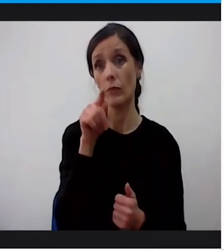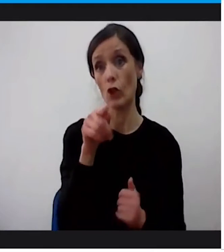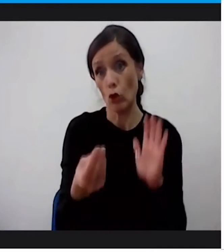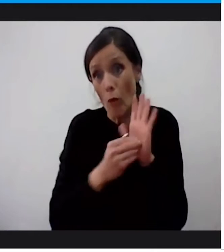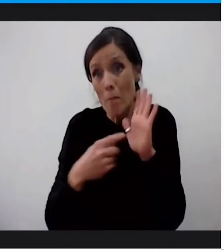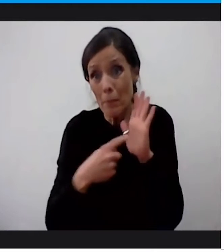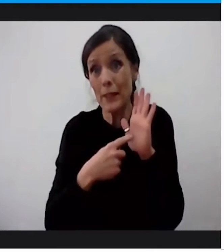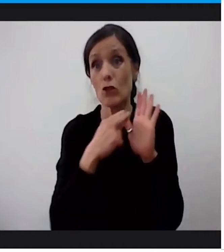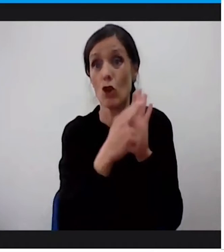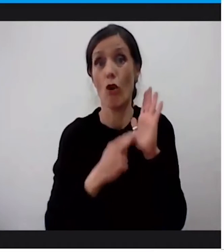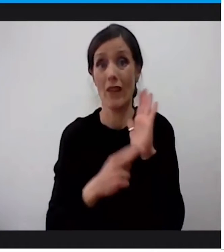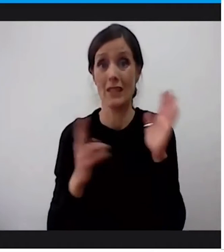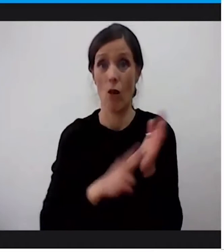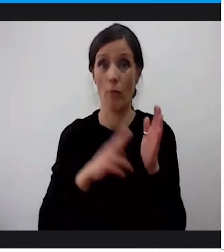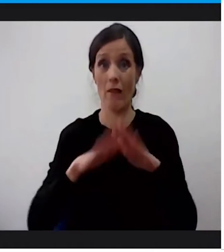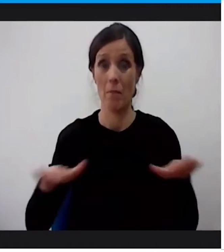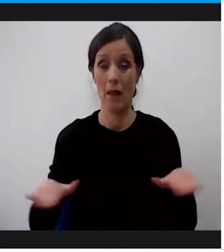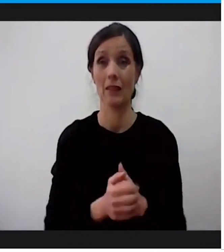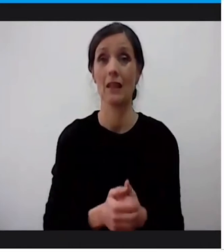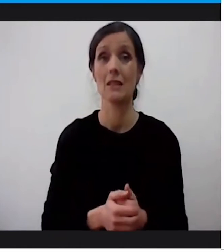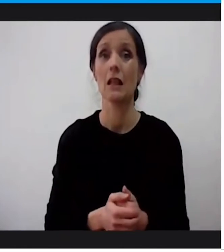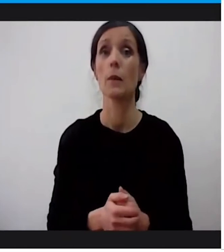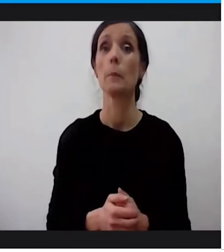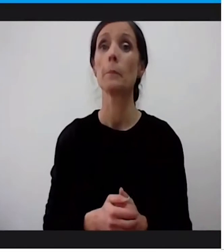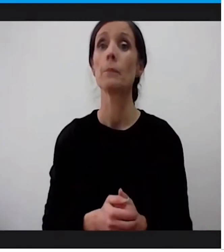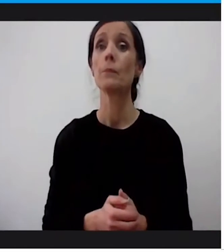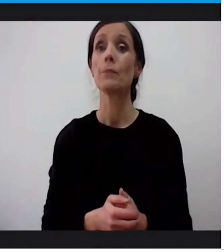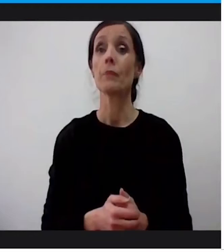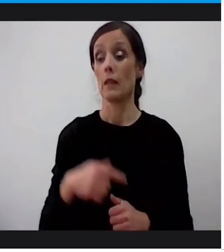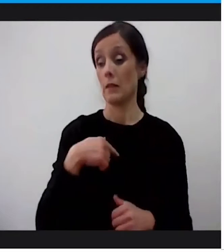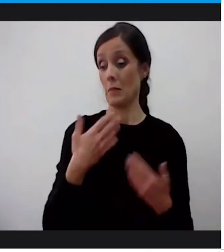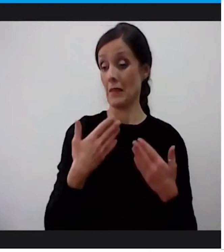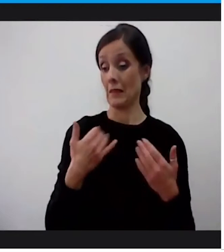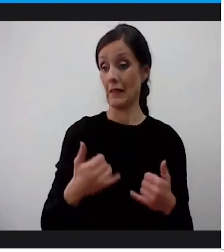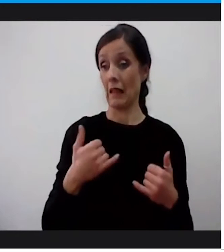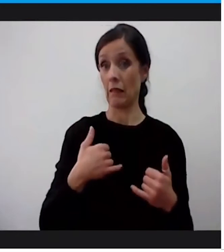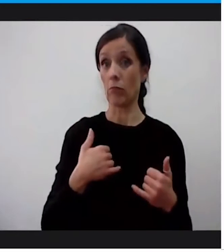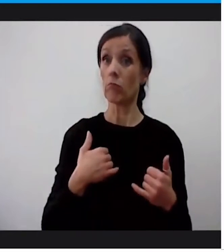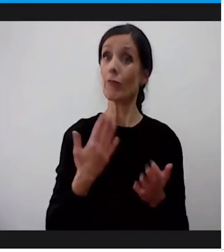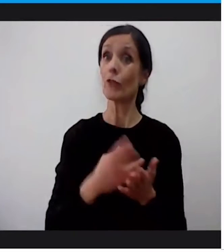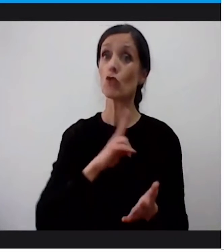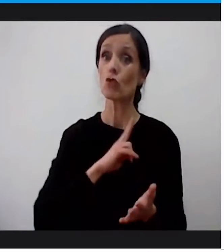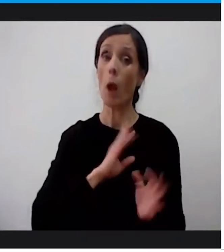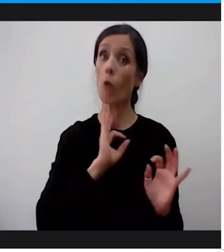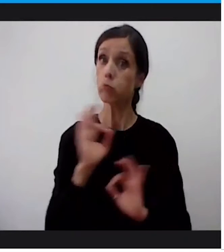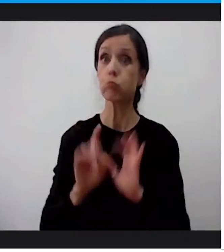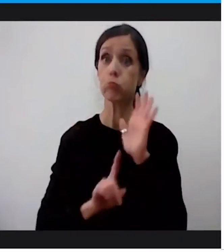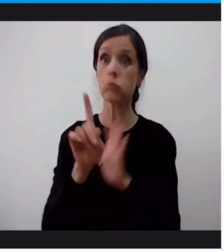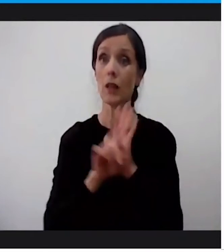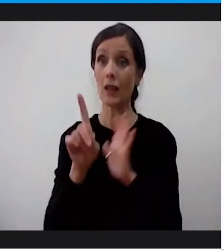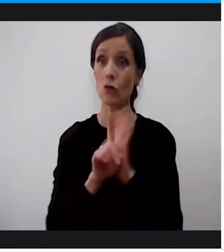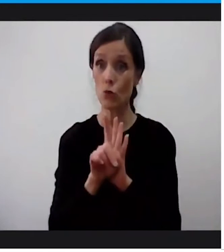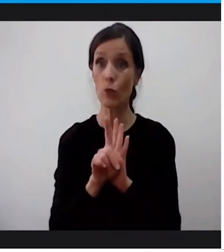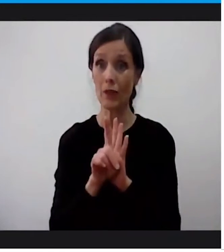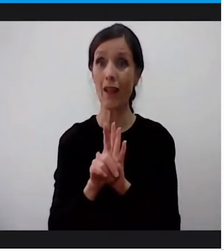konvencije o pravima deteta. Mi imamo sada već izvaredne rezultate koje su pokazale istraživanje